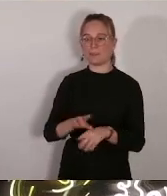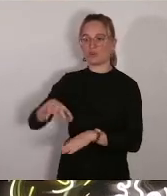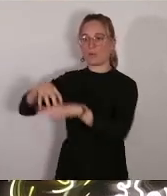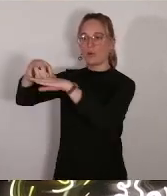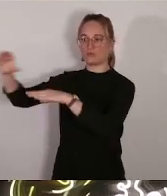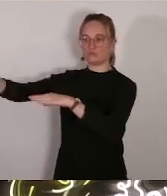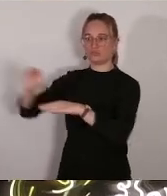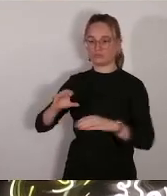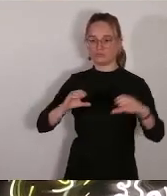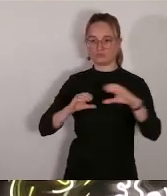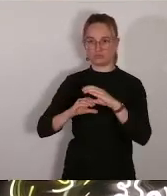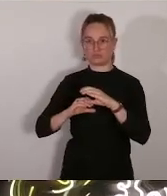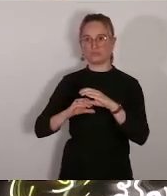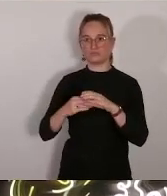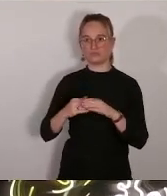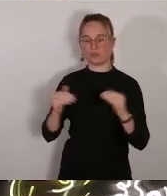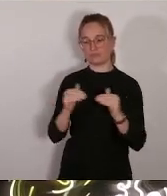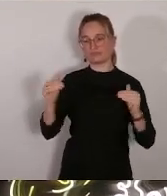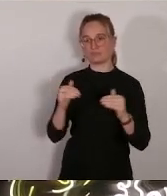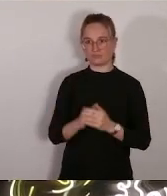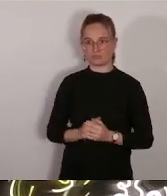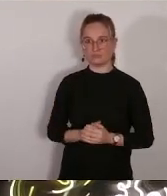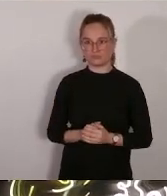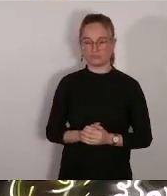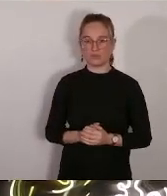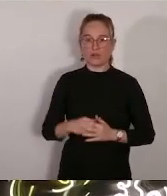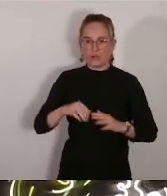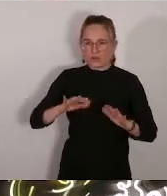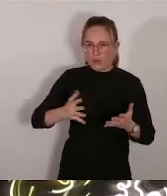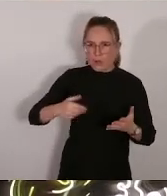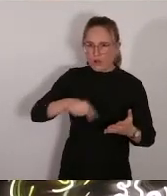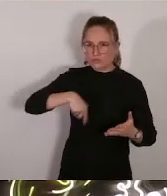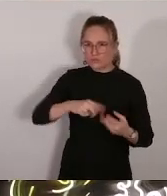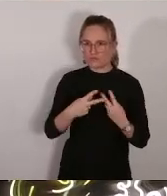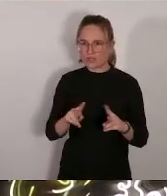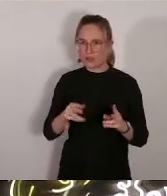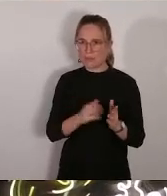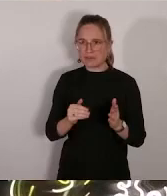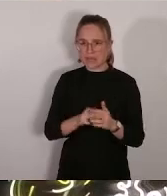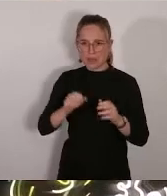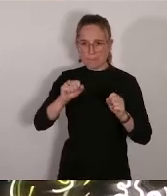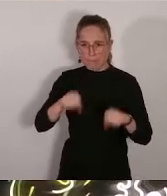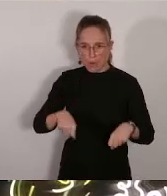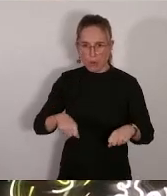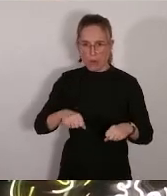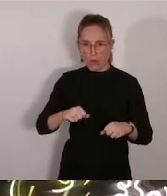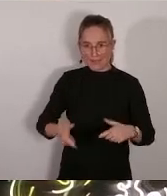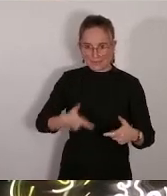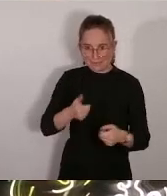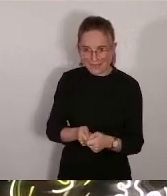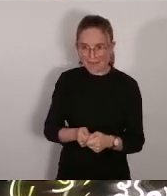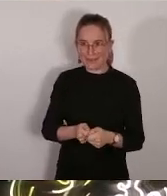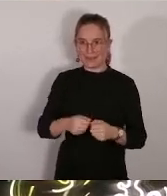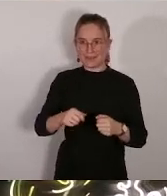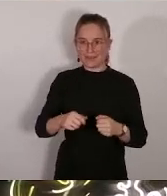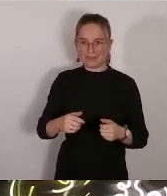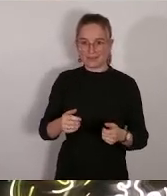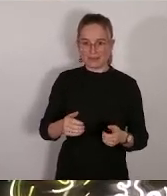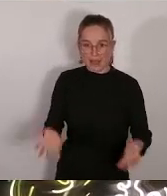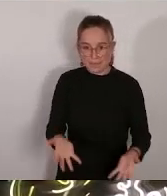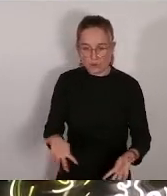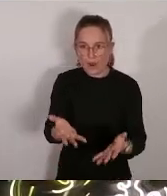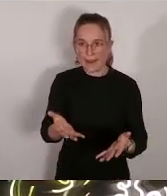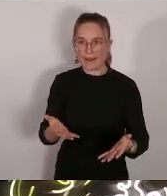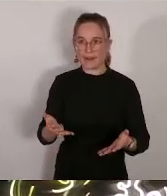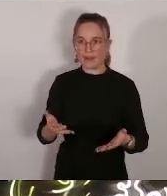logement comment la ville de Marseille peut-elle répondre à l'enjeu du logement insalubre ou dégradé à Marseille enfin il est clair pour